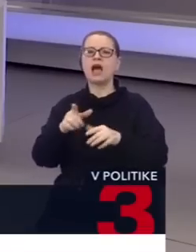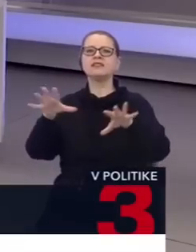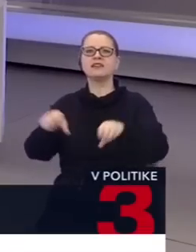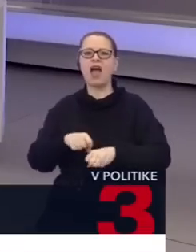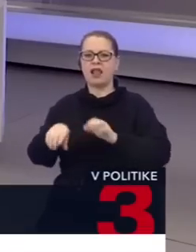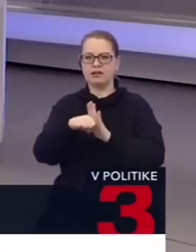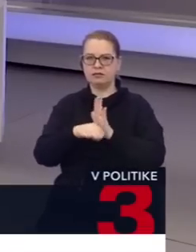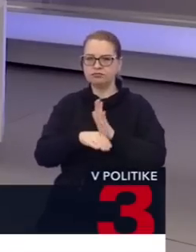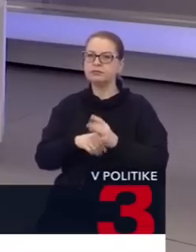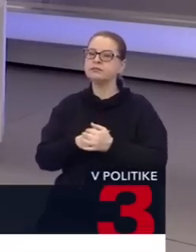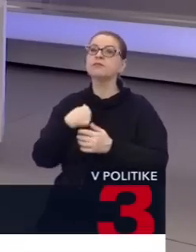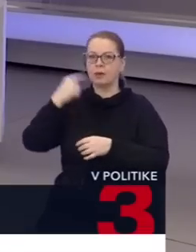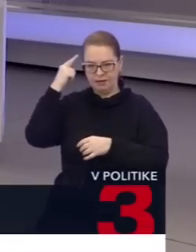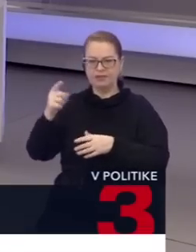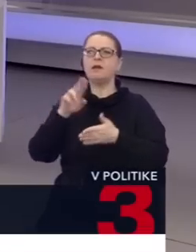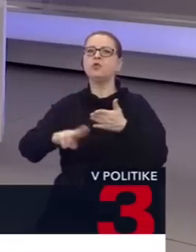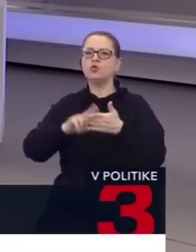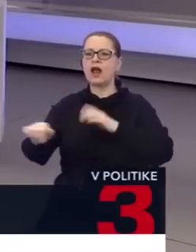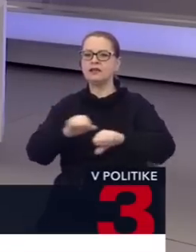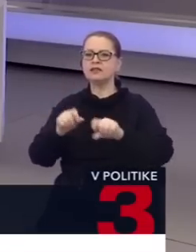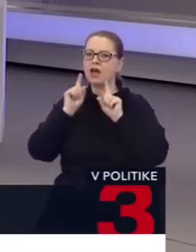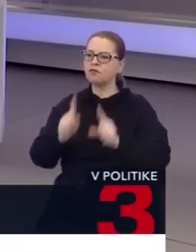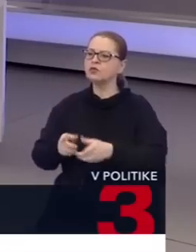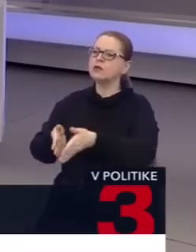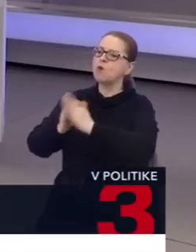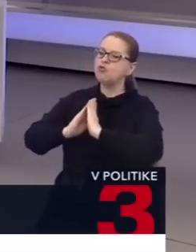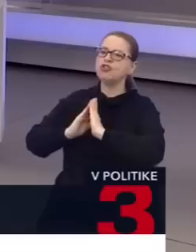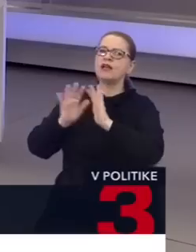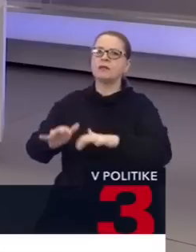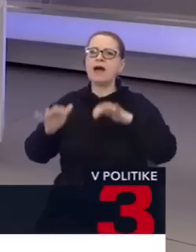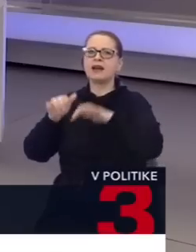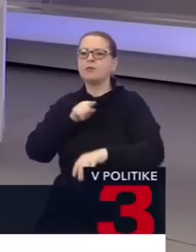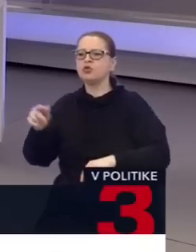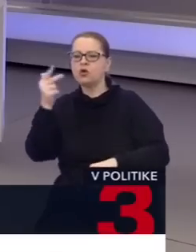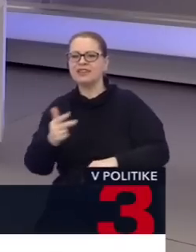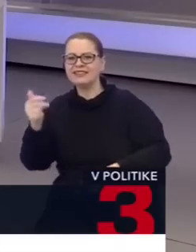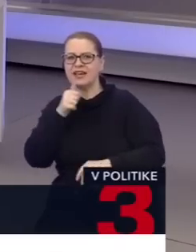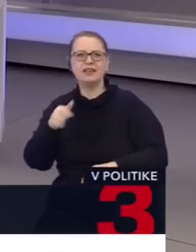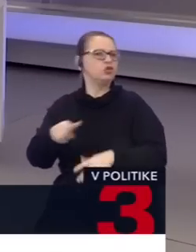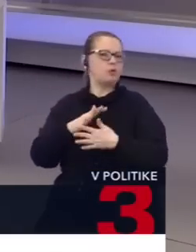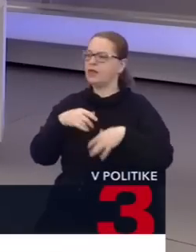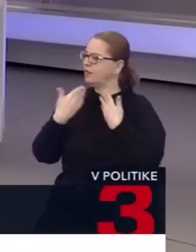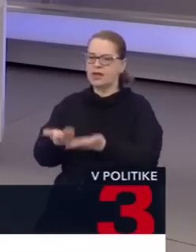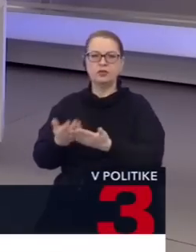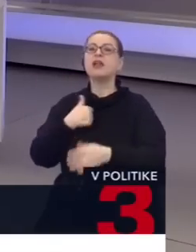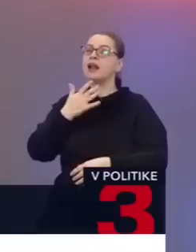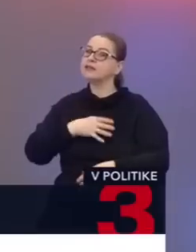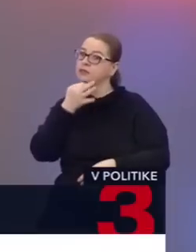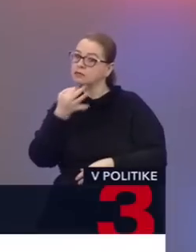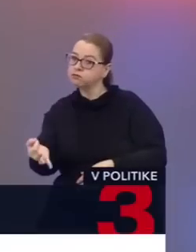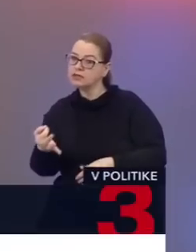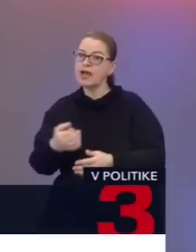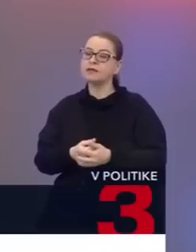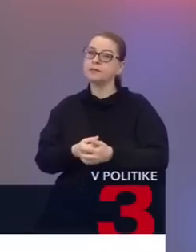S tým, že viem, že úradnická vláda by musela požiadať parlament do dôveru do 30 dní, ktorý by nedostal. A len sa chcem spýtať, to